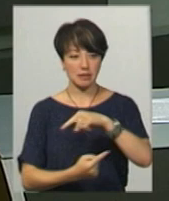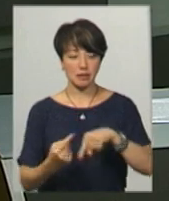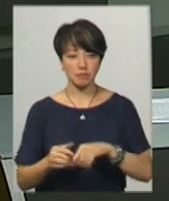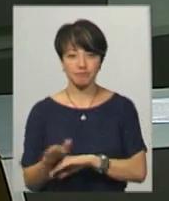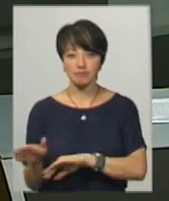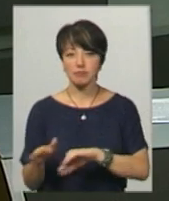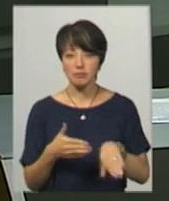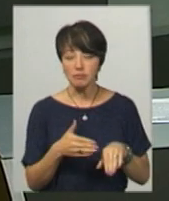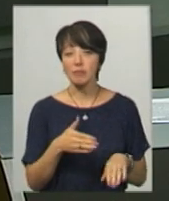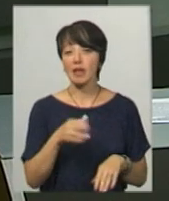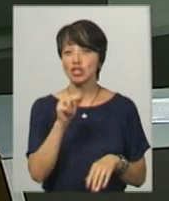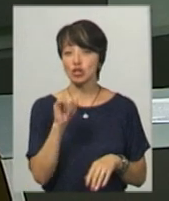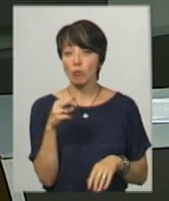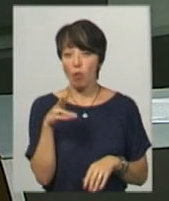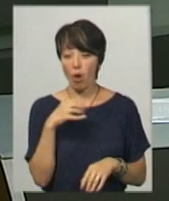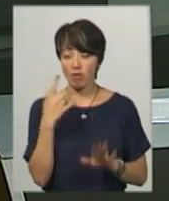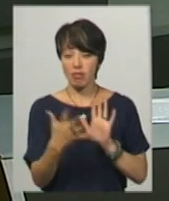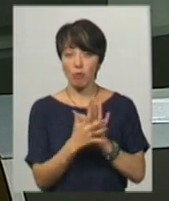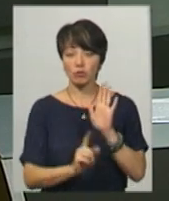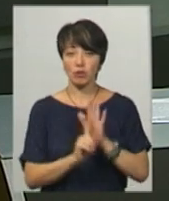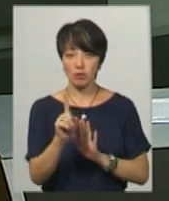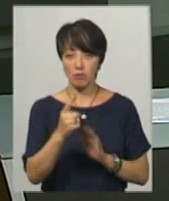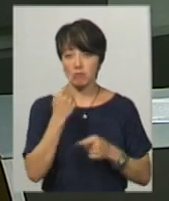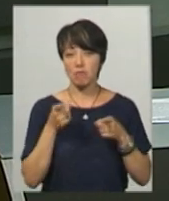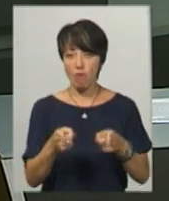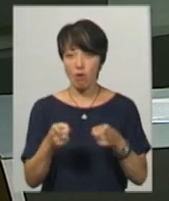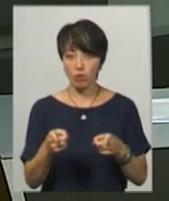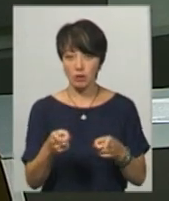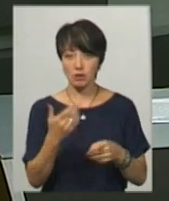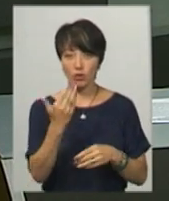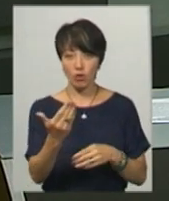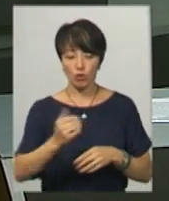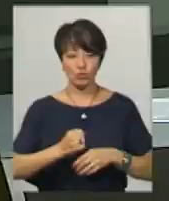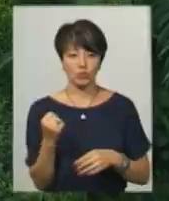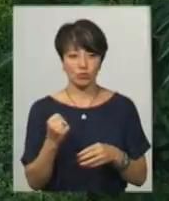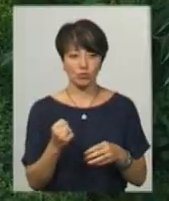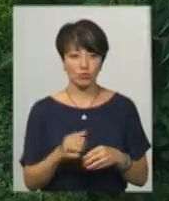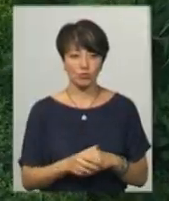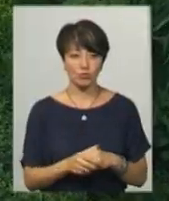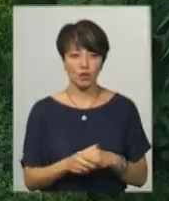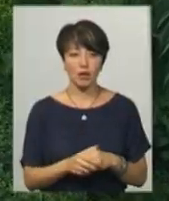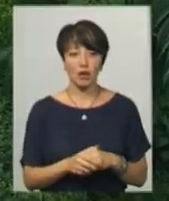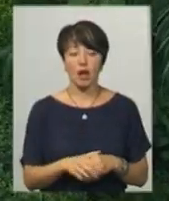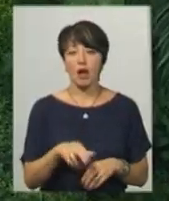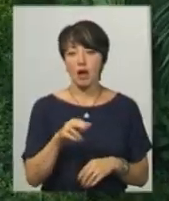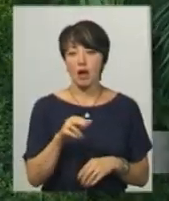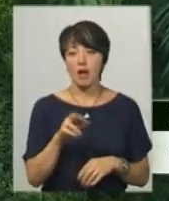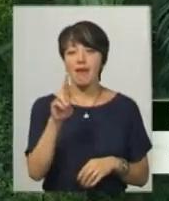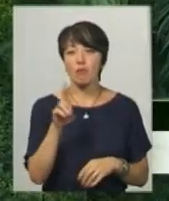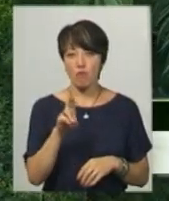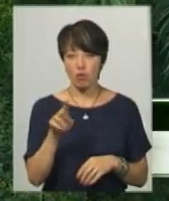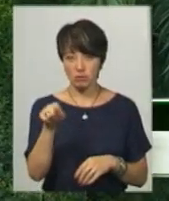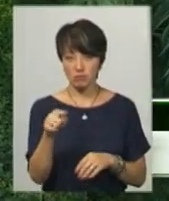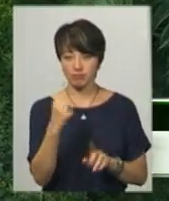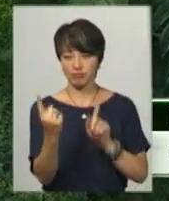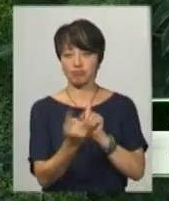Назарій Чепко каже, після нападу на нього почали надходити погрози його побратимові. Федору Пронаку з Ярмолниць. До